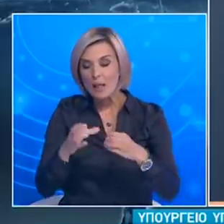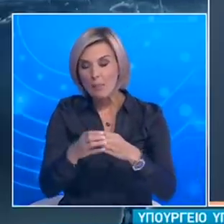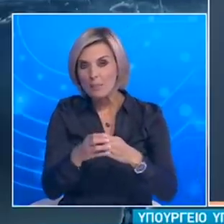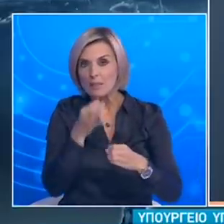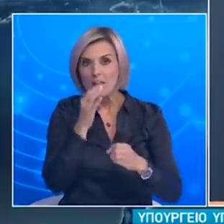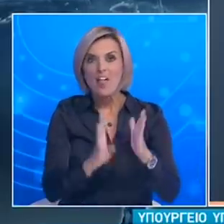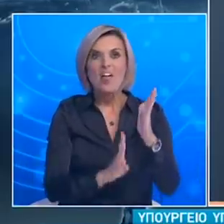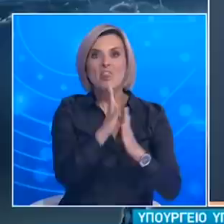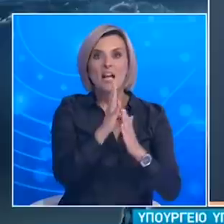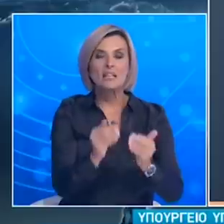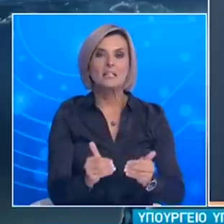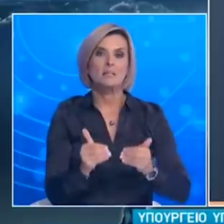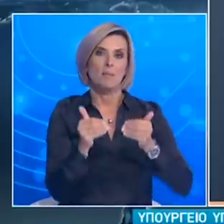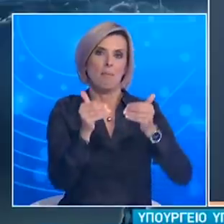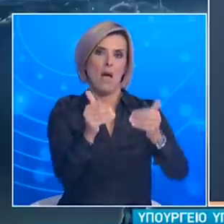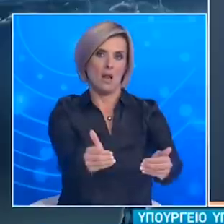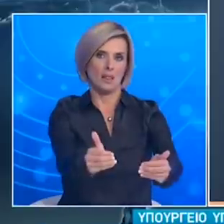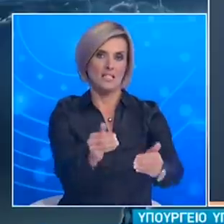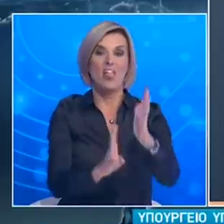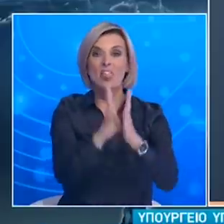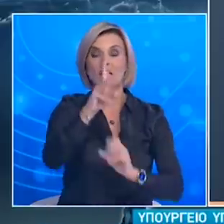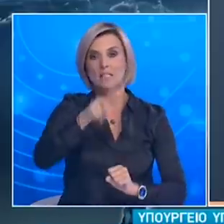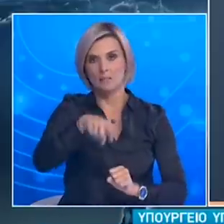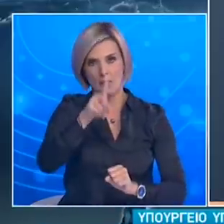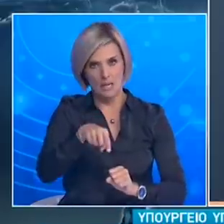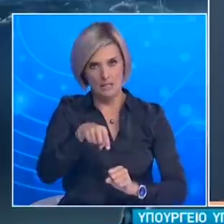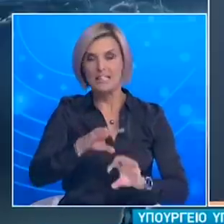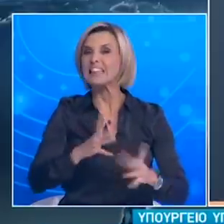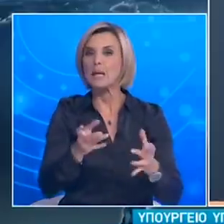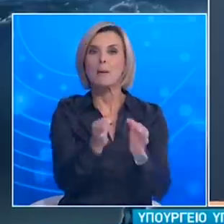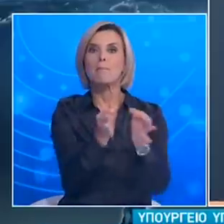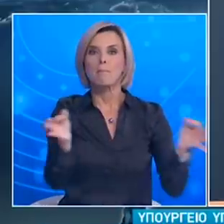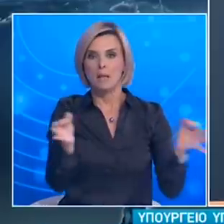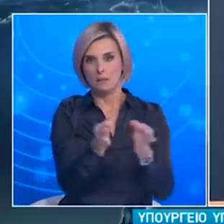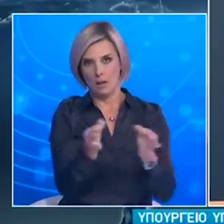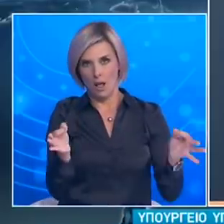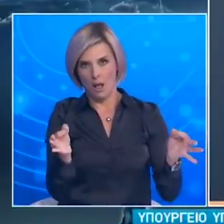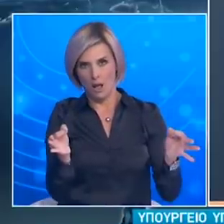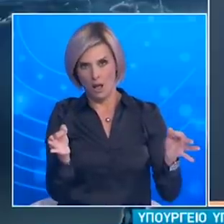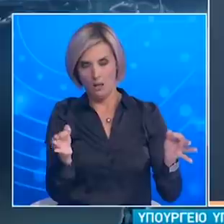14 ημέρες τα εξής μέτρα. Η γενική απόφαση για τα μέτρα τήρησης αποστάσεων